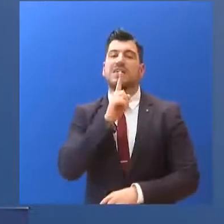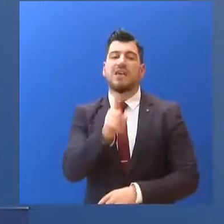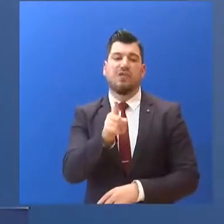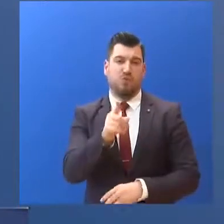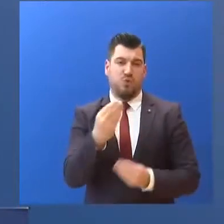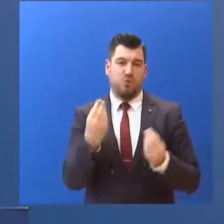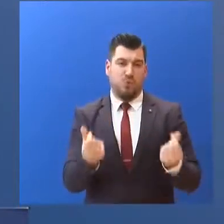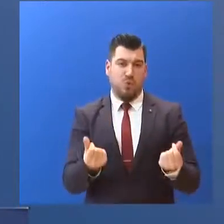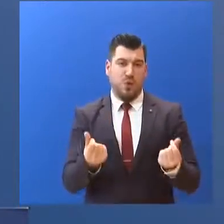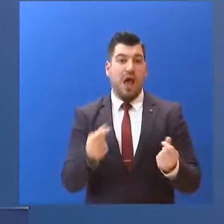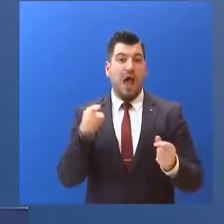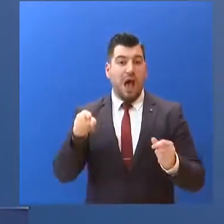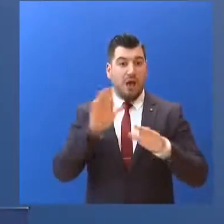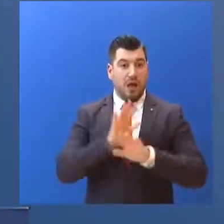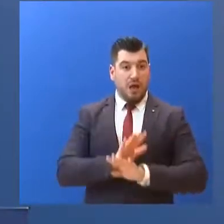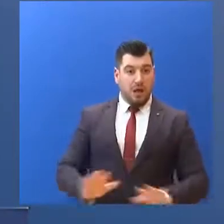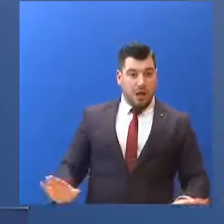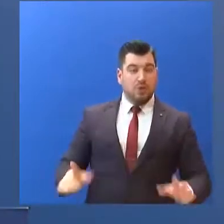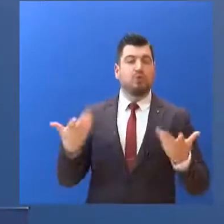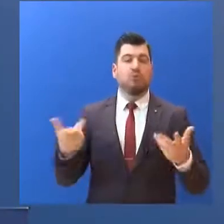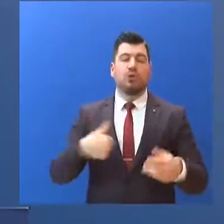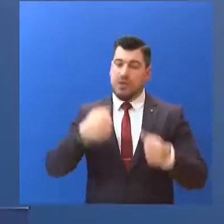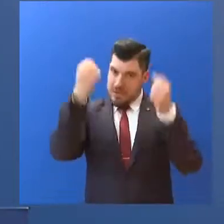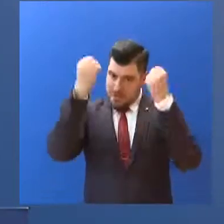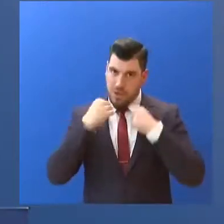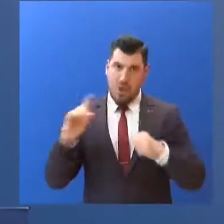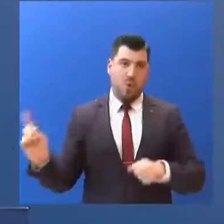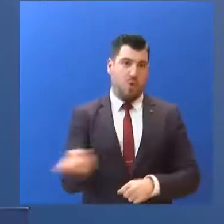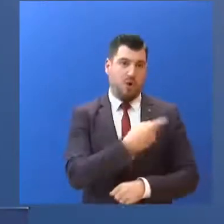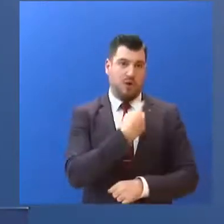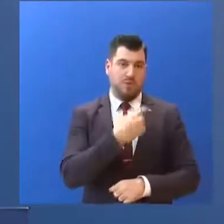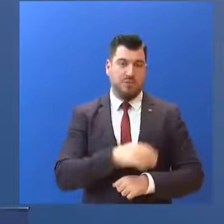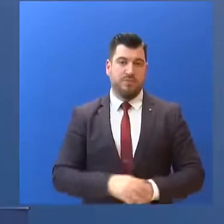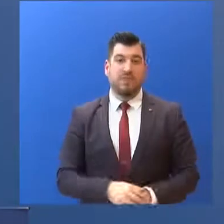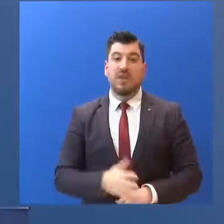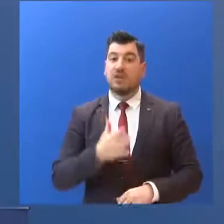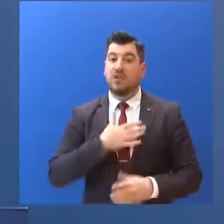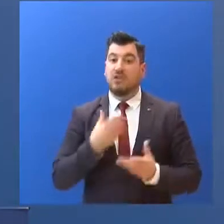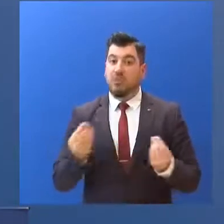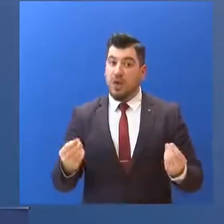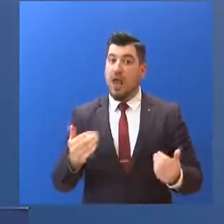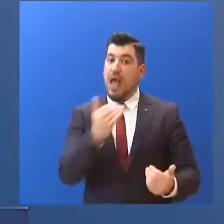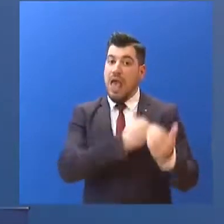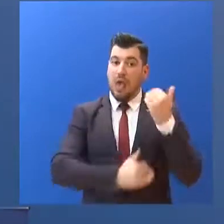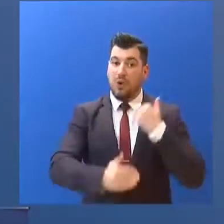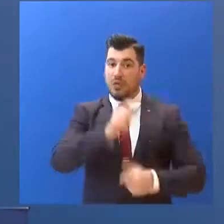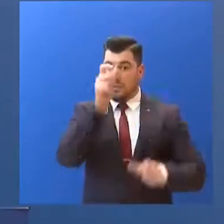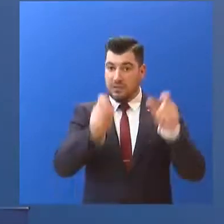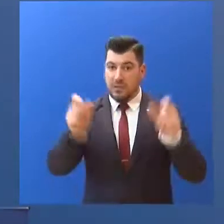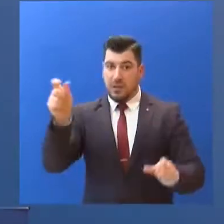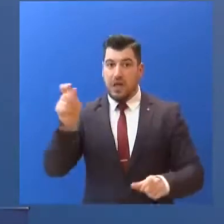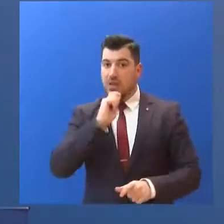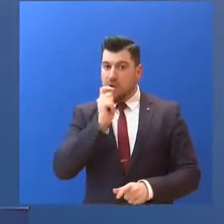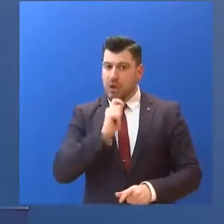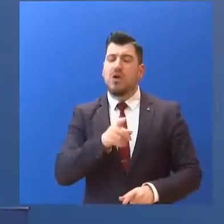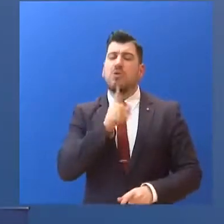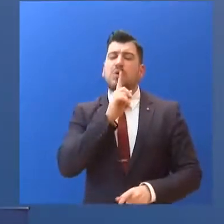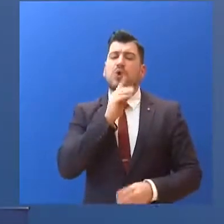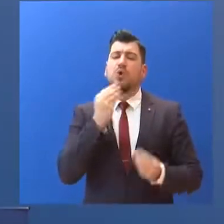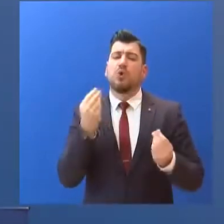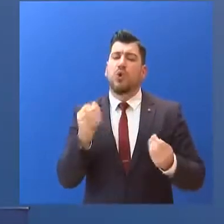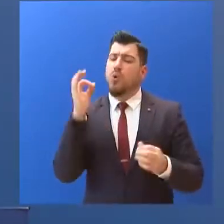χαλαρώσουμε θα το πληρώσουμε. Σας ευχαριστώ πολύ. Παρακαλώ για τις ερωτήσεις σας... με τη συνήθη πλέον ηλεκτρονική